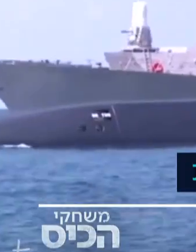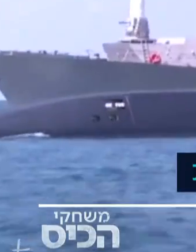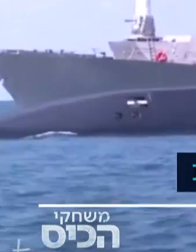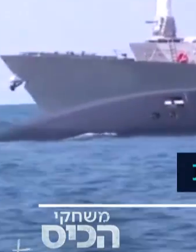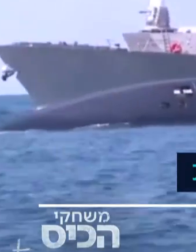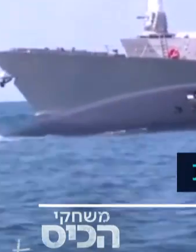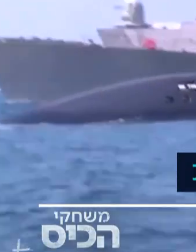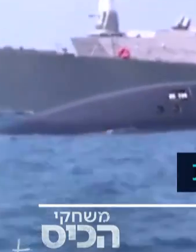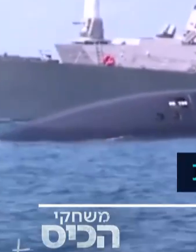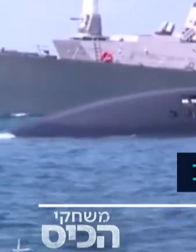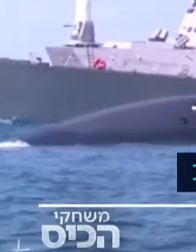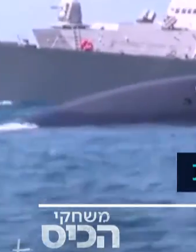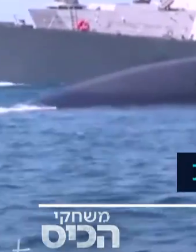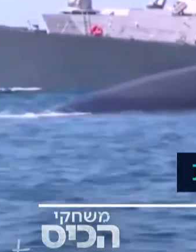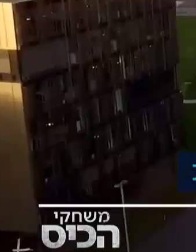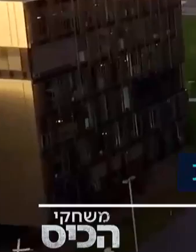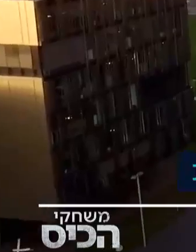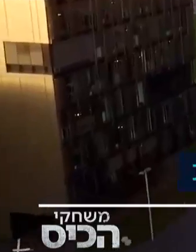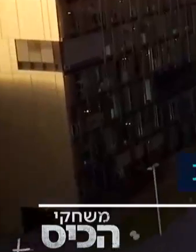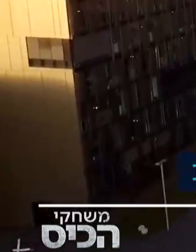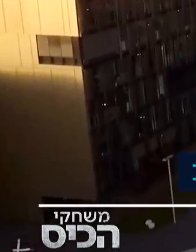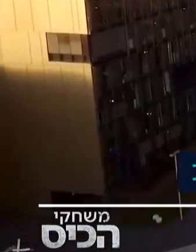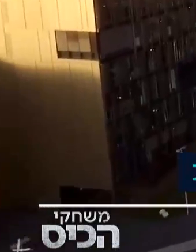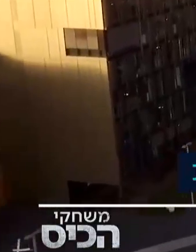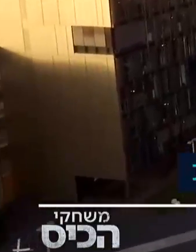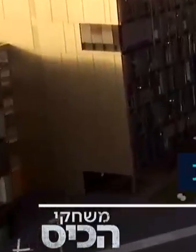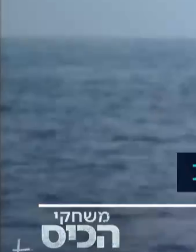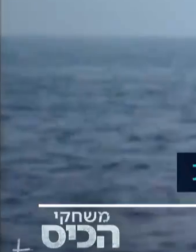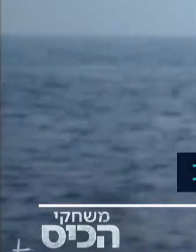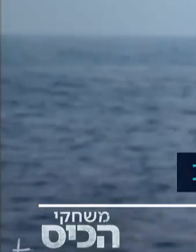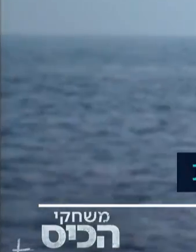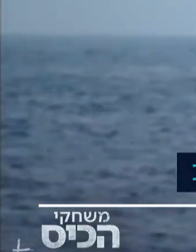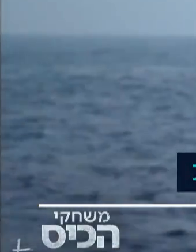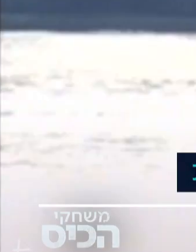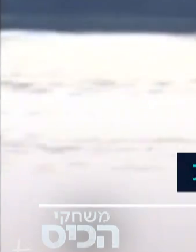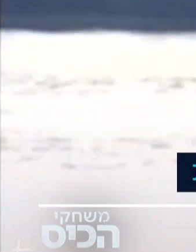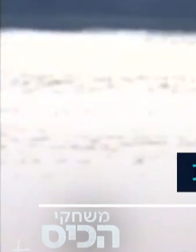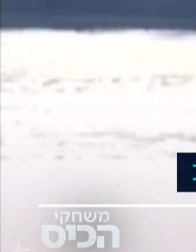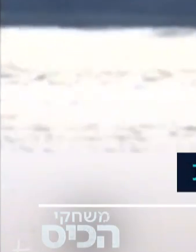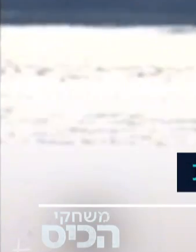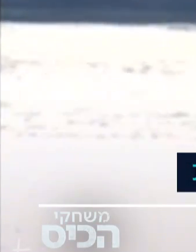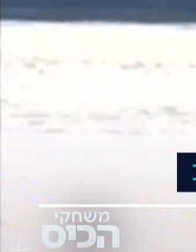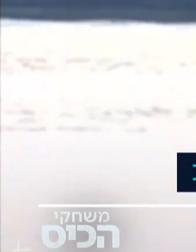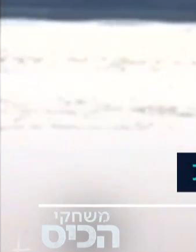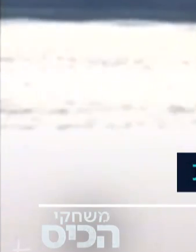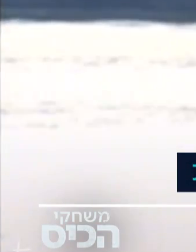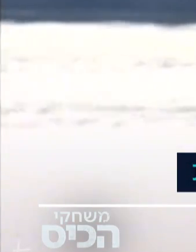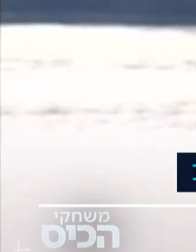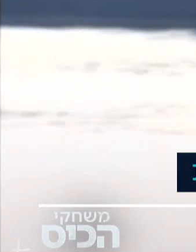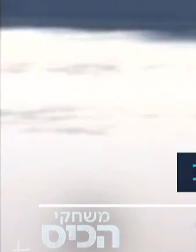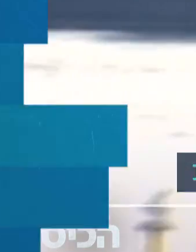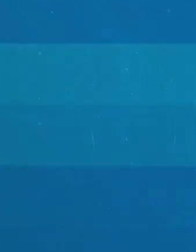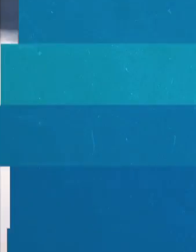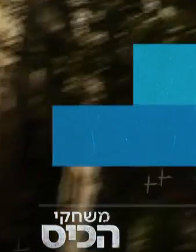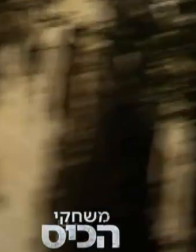לרכוש שלוש צוללות בשווי מיליאר וחצי יורו, מהתאגיד הגרמנית טיסנקרוב. בפרשה כבר רוגשו גדבי שום נגד בכירים במערכת